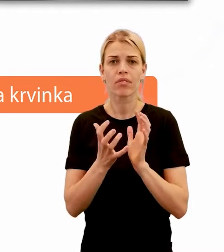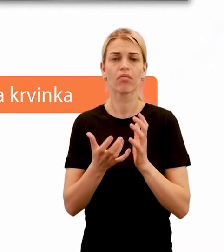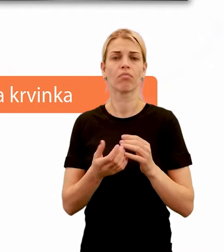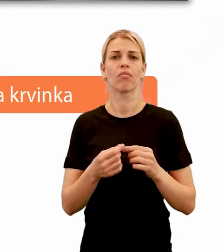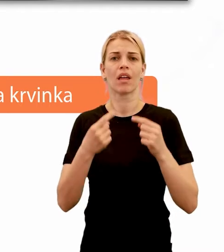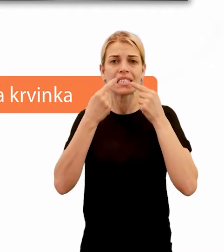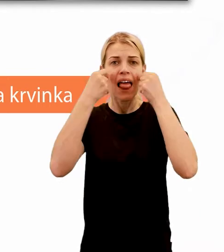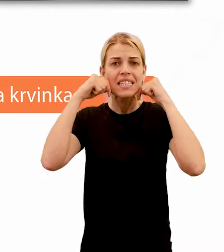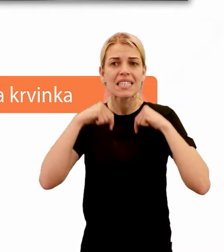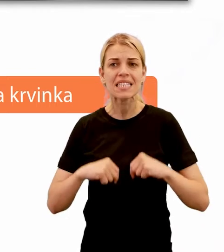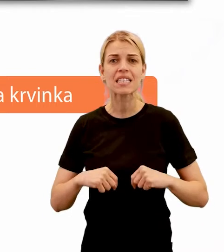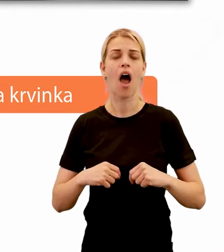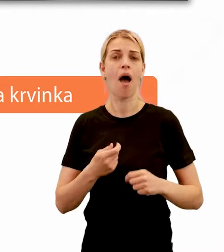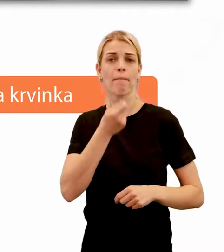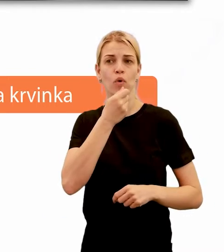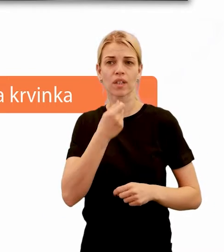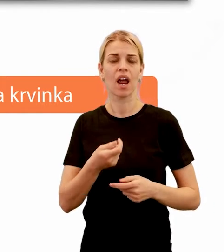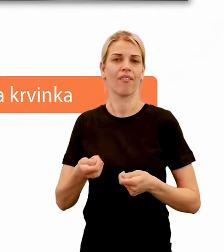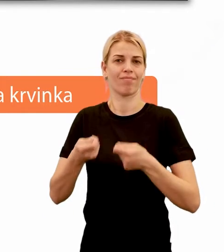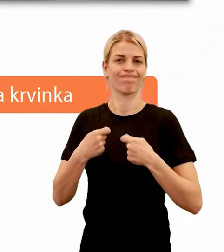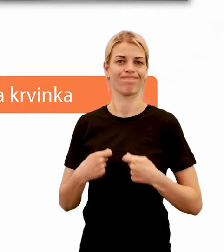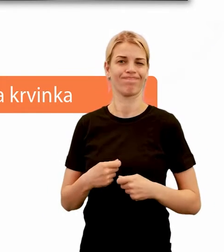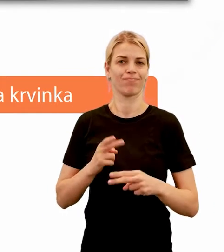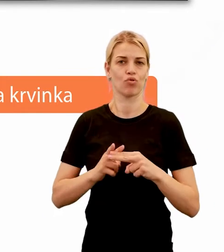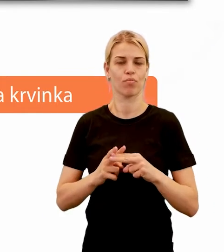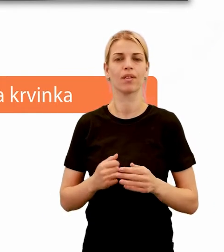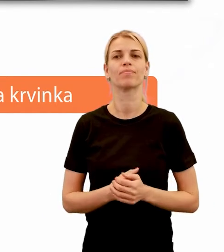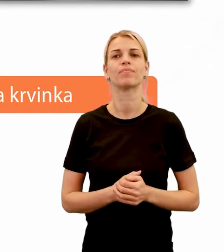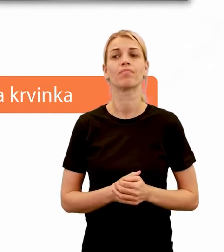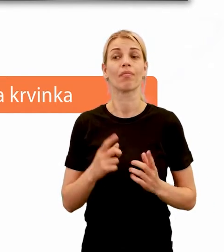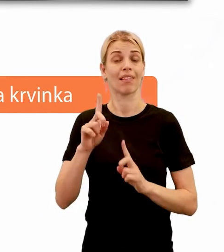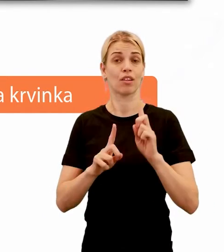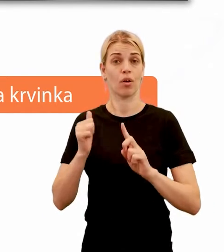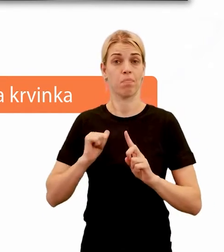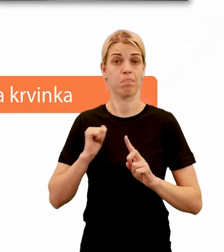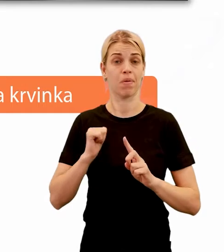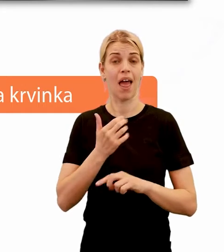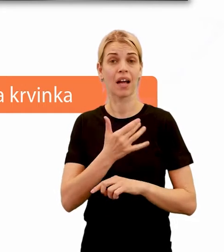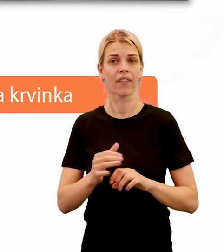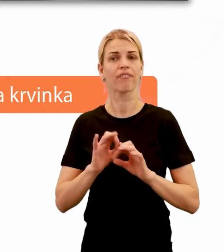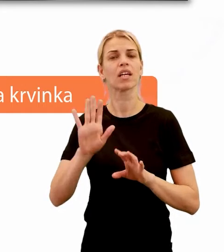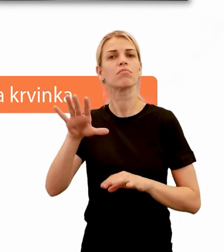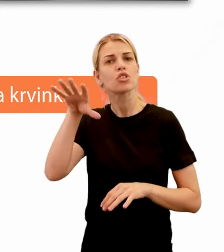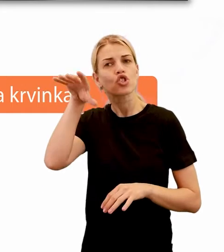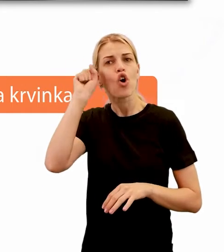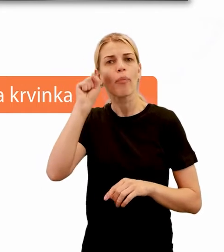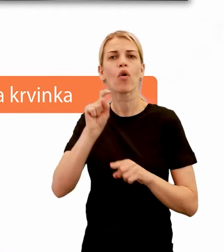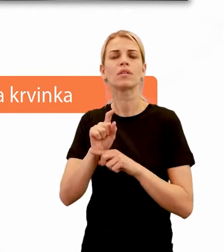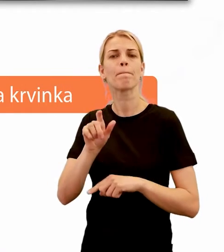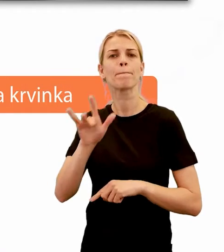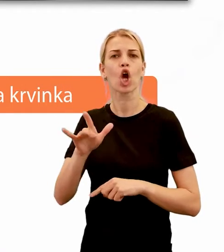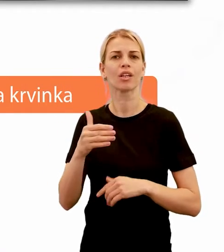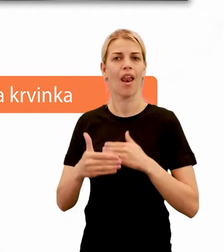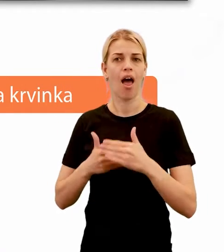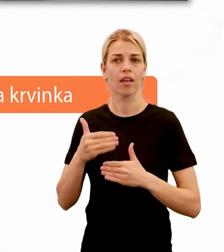alebo prostredníctvom potravy. Niektoré biele krvinky majú aj zvláštnu schopnosť tvorby protilátok